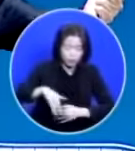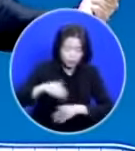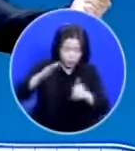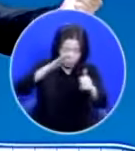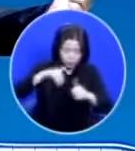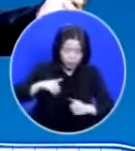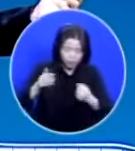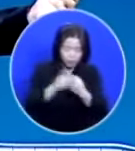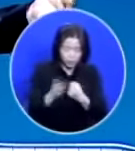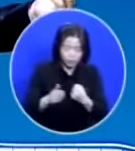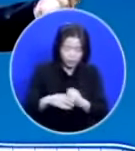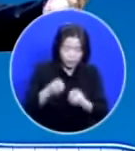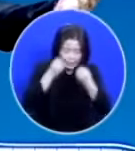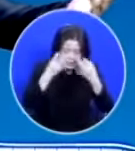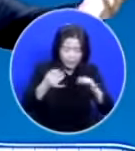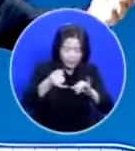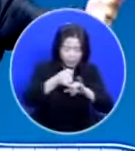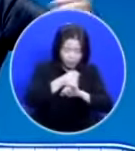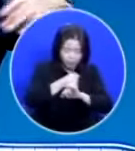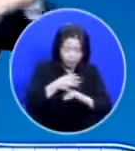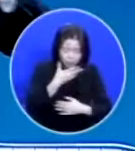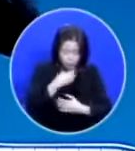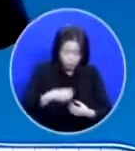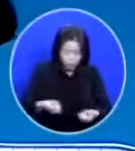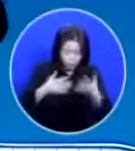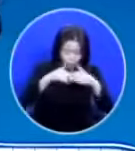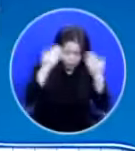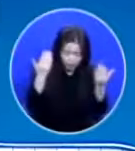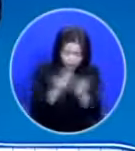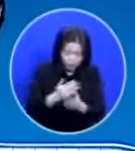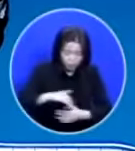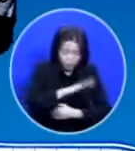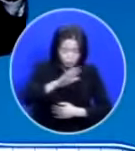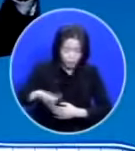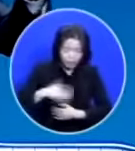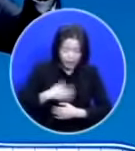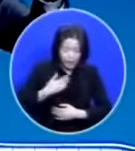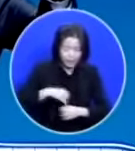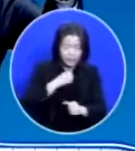우리의 우리의 언약의 축복을 완전히 우리의